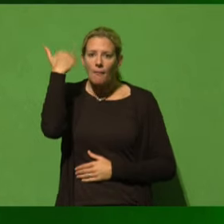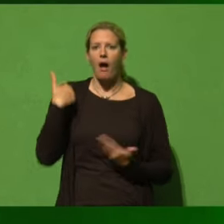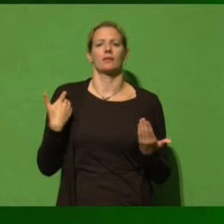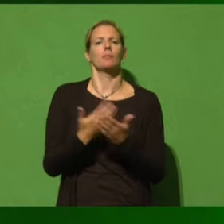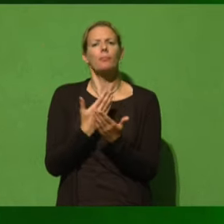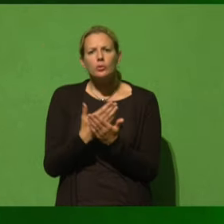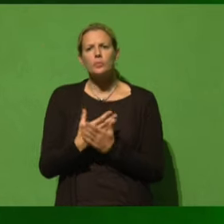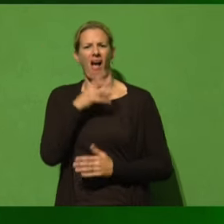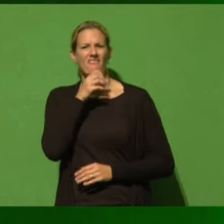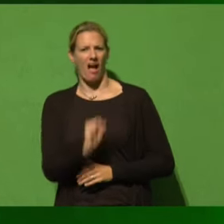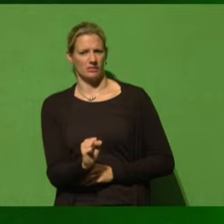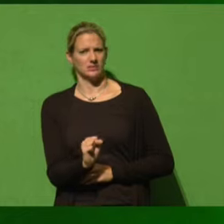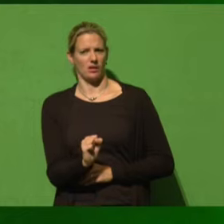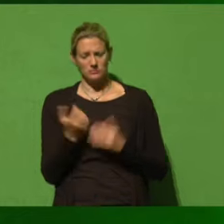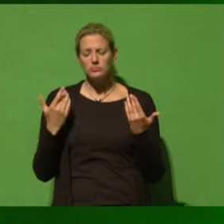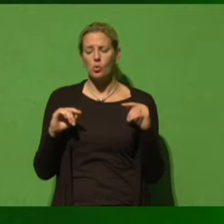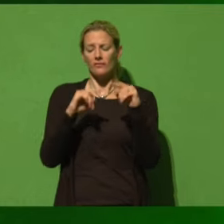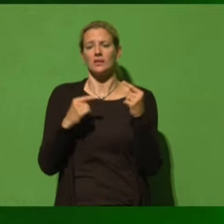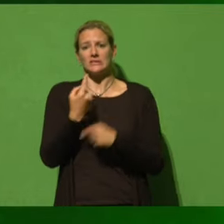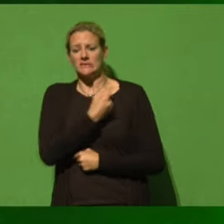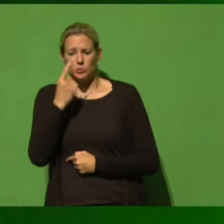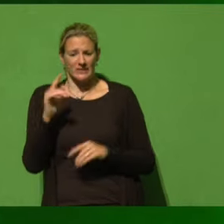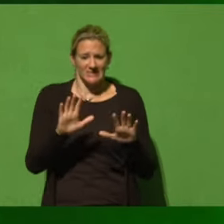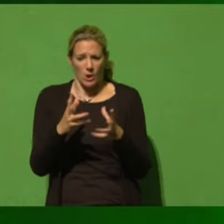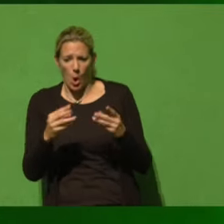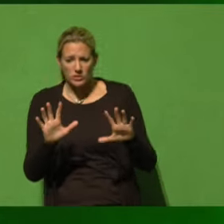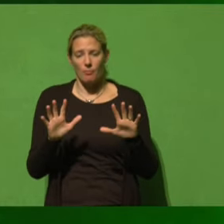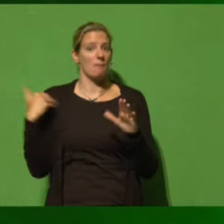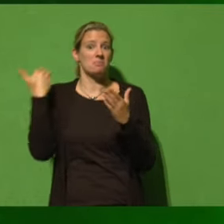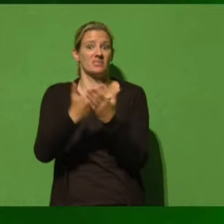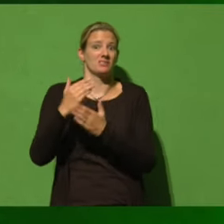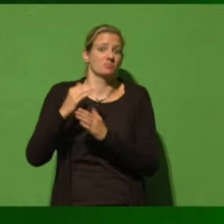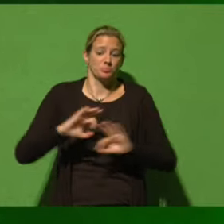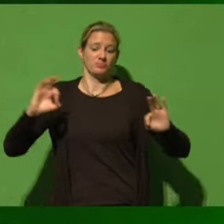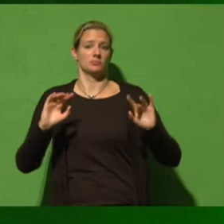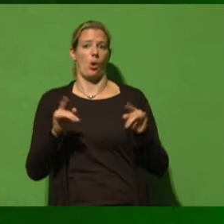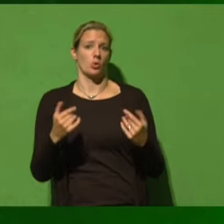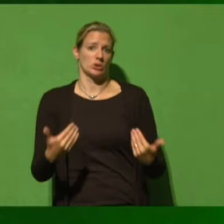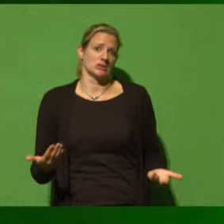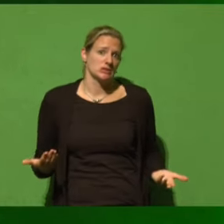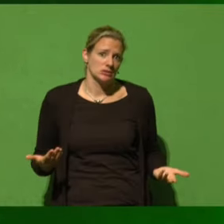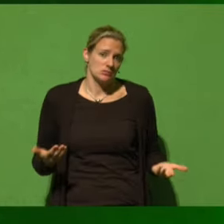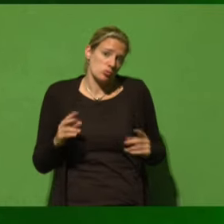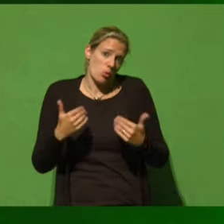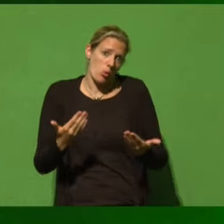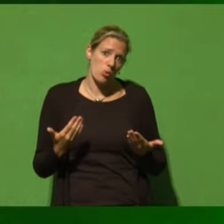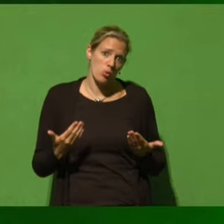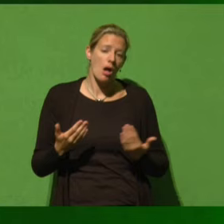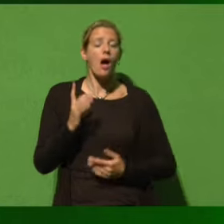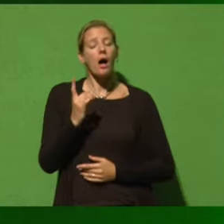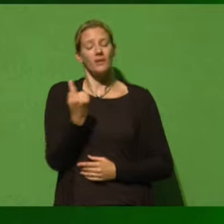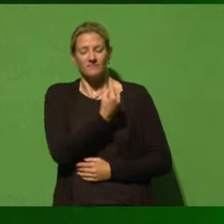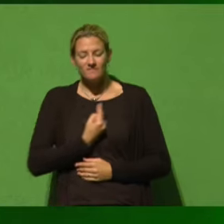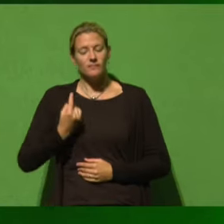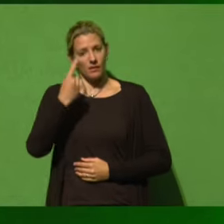Afghanistan-Konflikt zu lösen und da ist immer noch nicht alles gut, um ein anderes Wort abzuwandeln. Aber was wir wissen, was wir